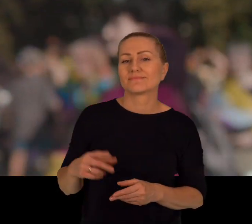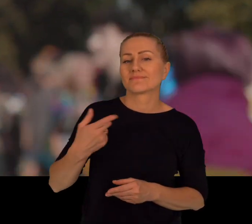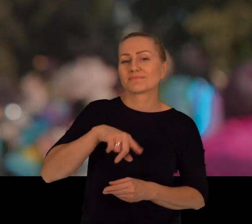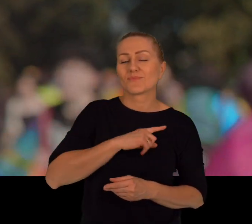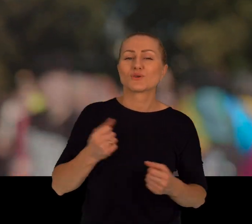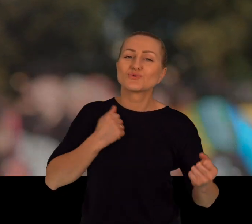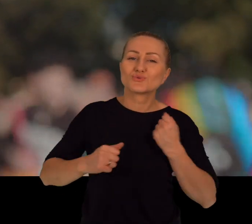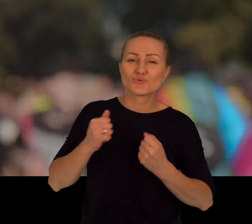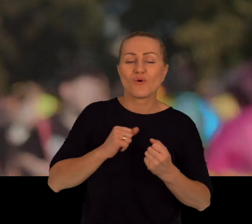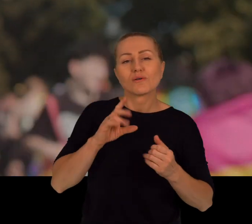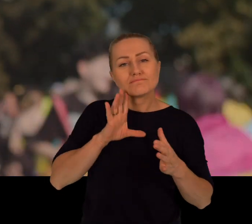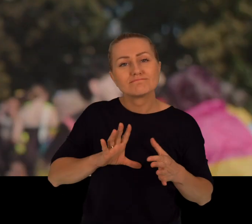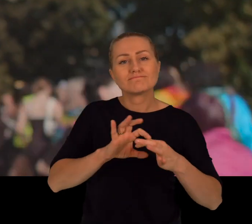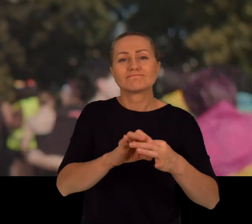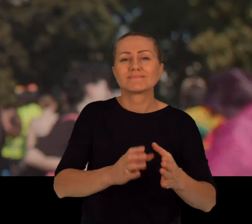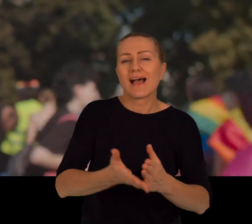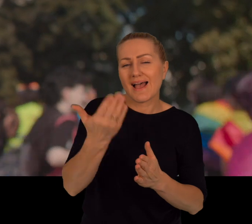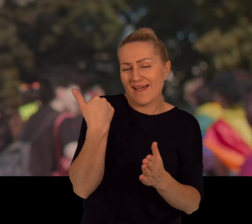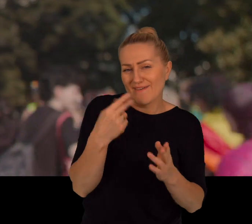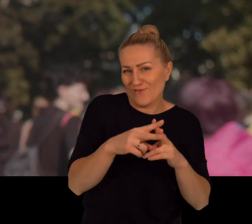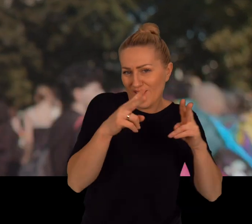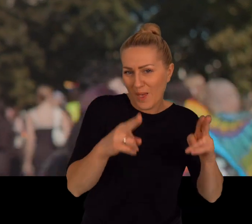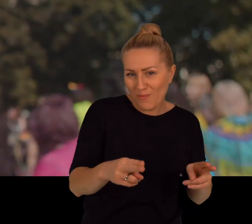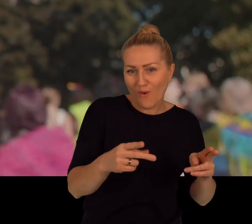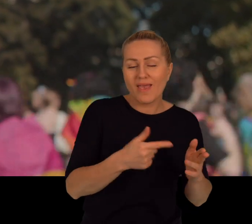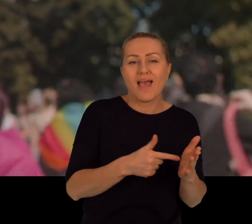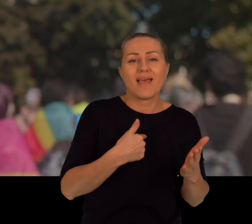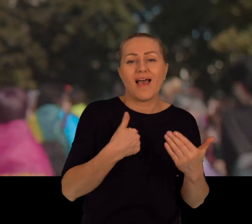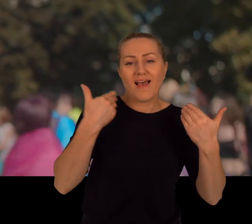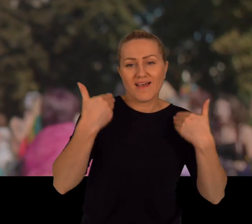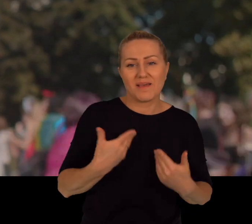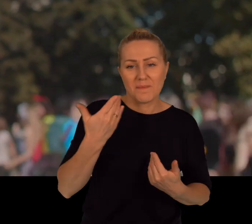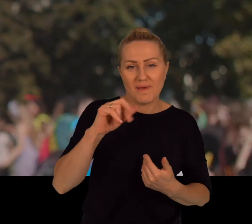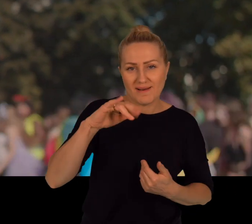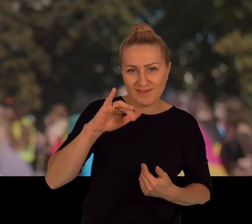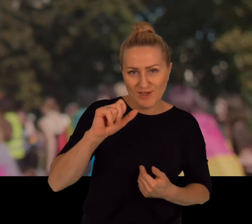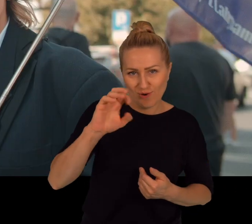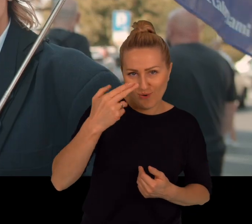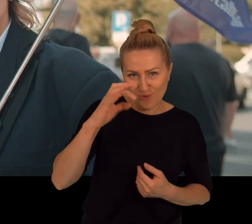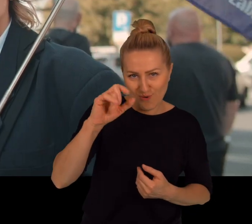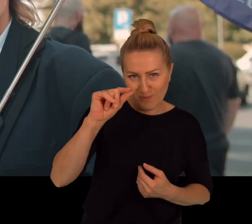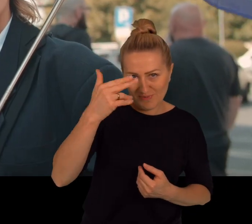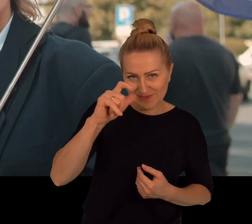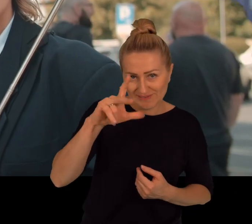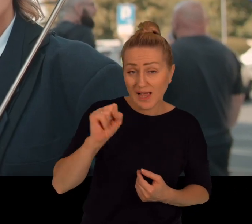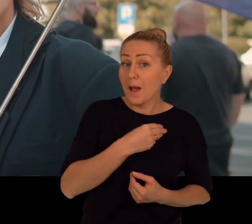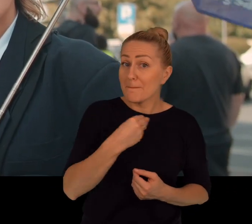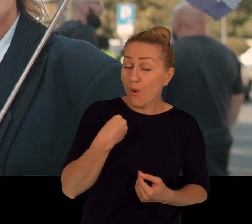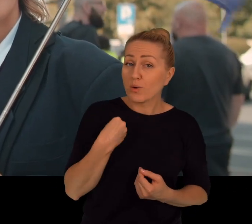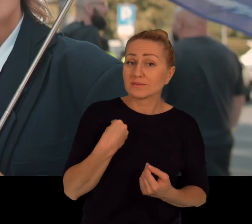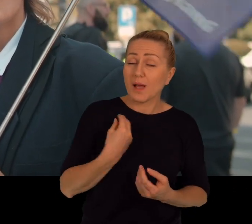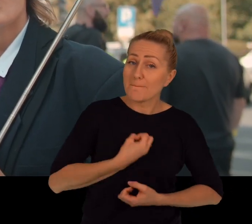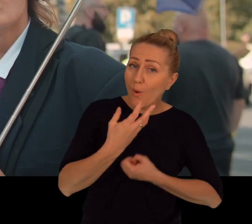Jesteśmy w strojach nawiązujących do strojów sepoki. Jestem jako Maria Konopnicka,